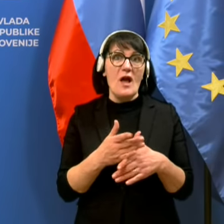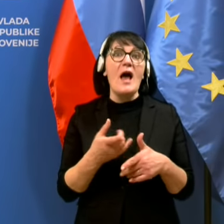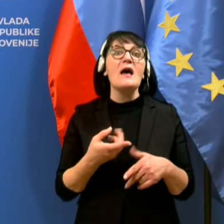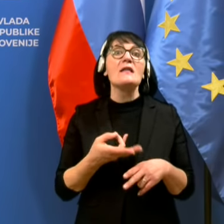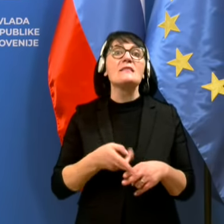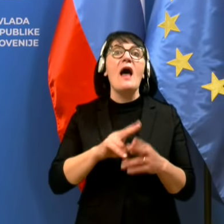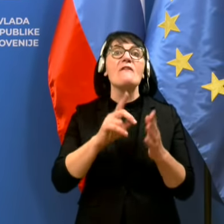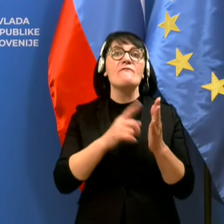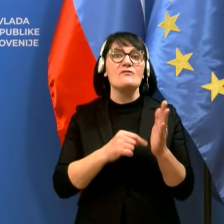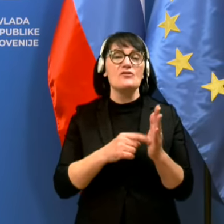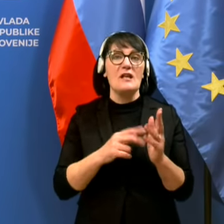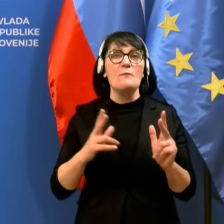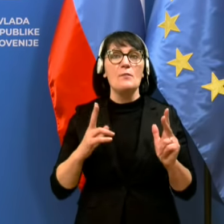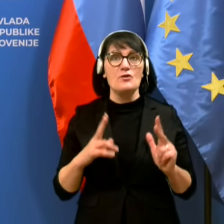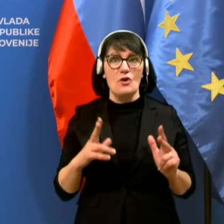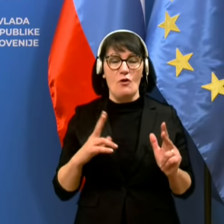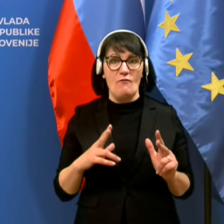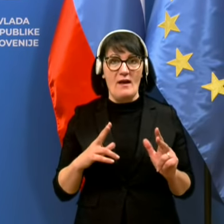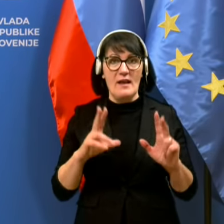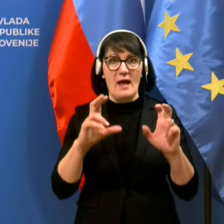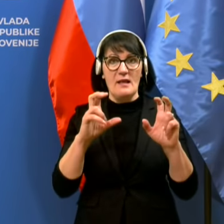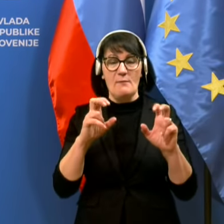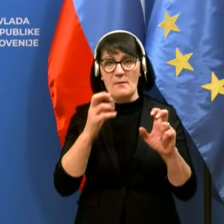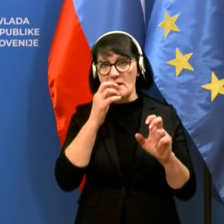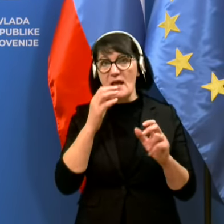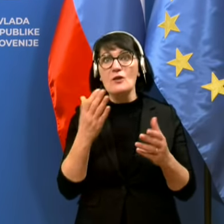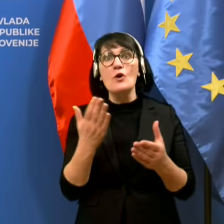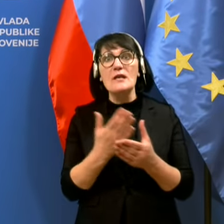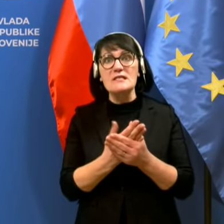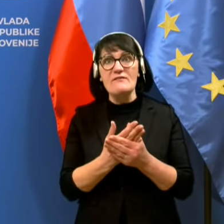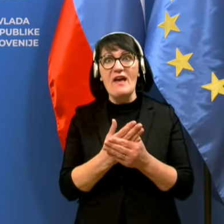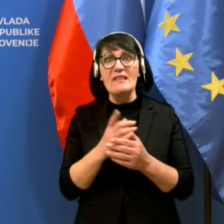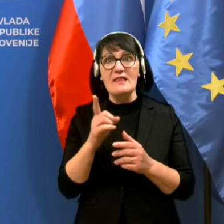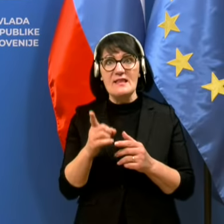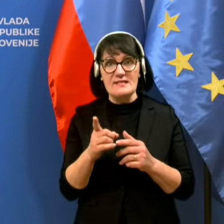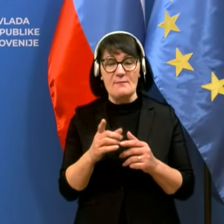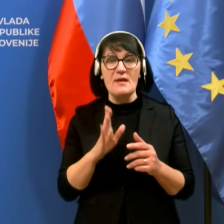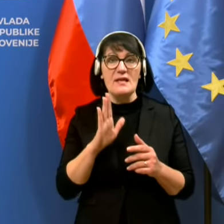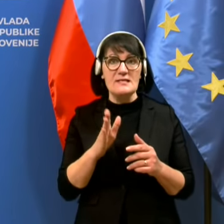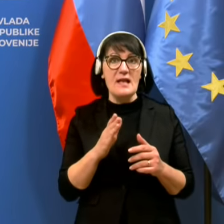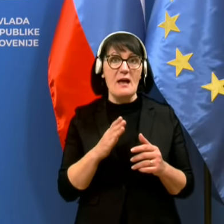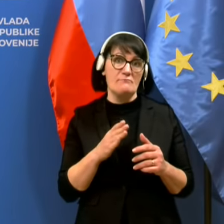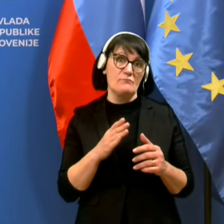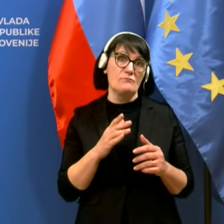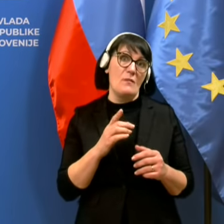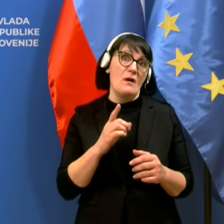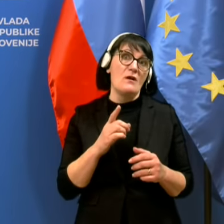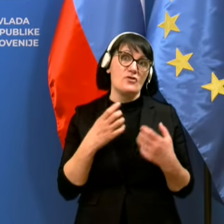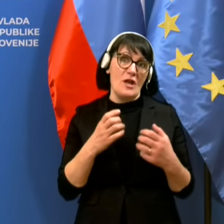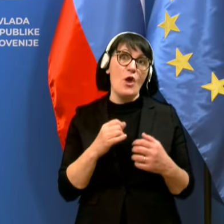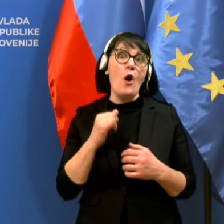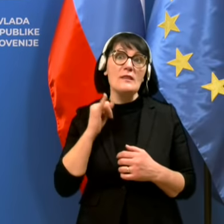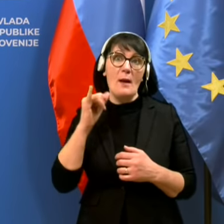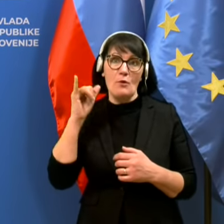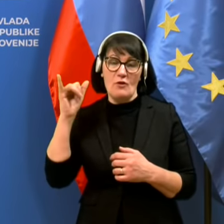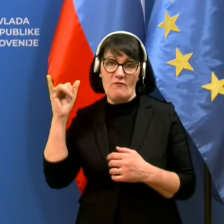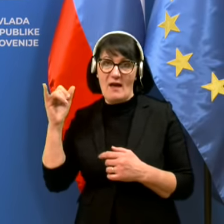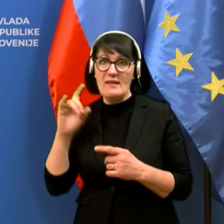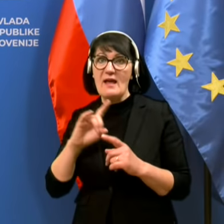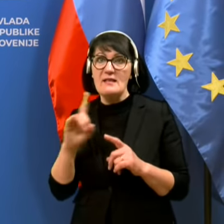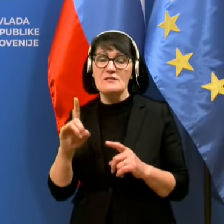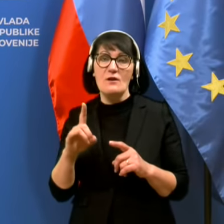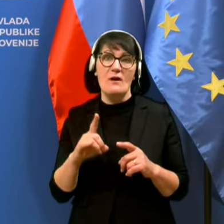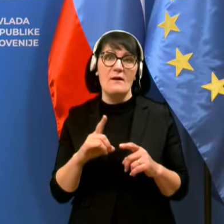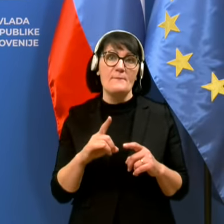pričakovana, recimo, da je to na svet tistim, ki se odpravljajo na pot, pa niso to kakšna,